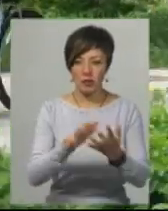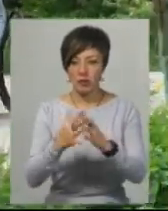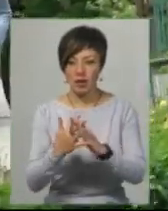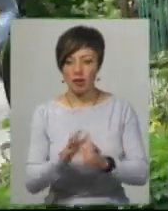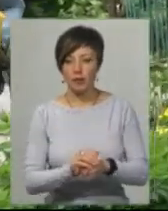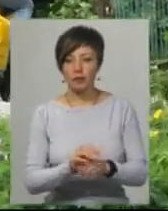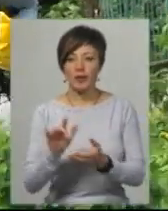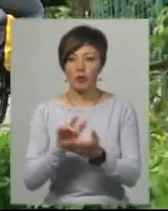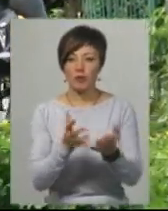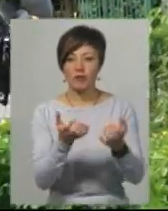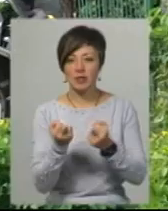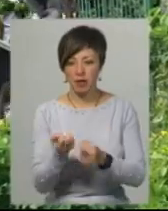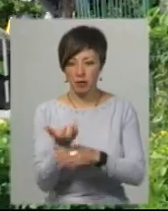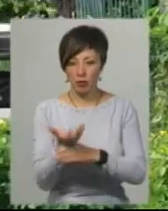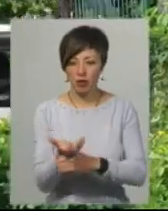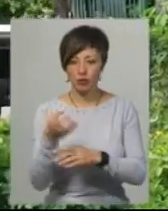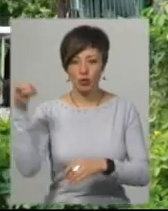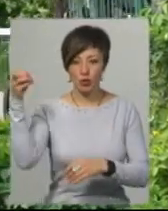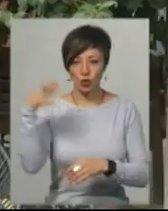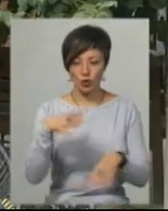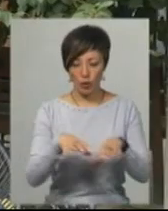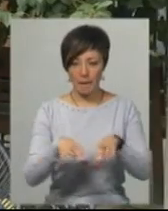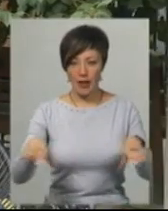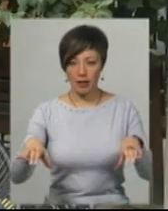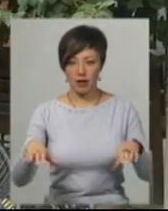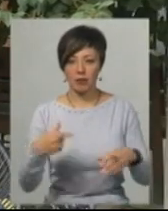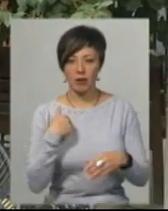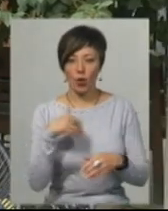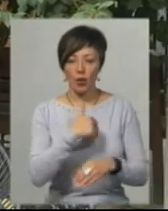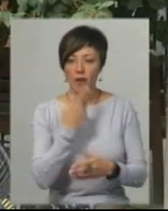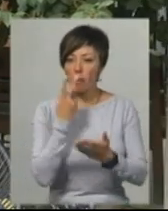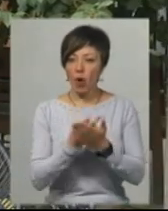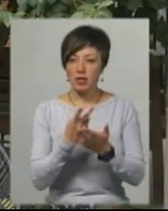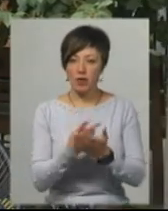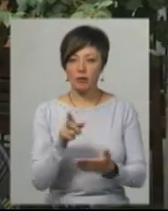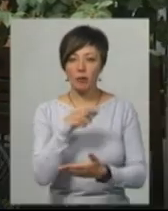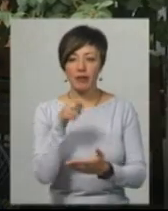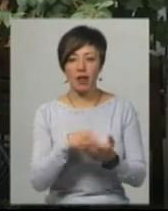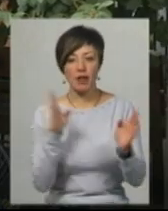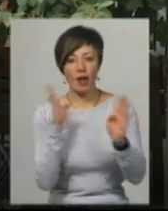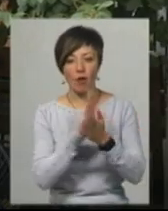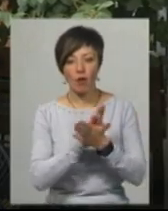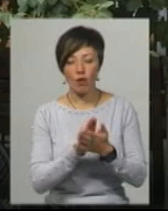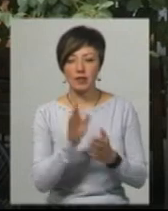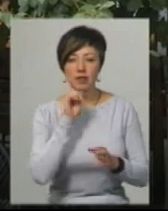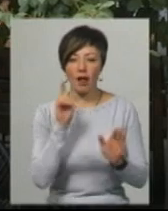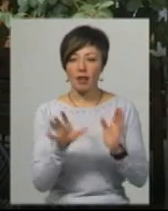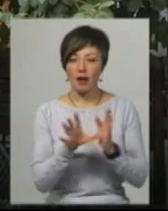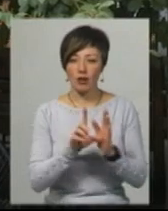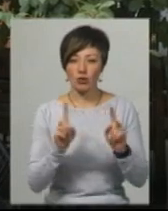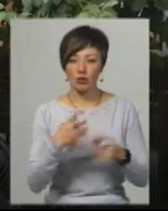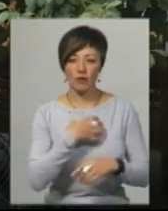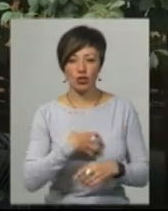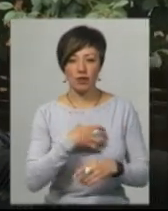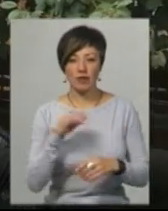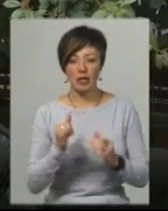мандрівники взяли з собою велопричіп і сонячною панелю. Ми своїм прикладом хотіли показати, що питання екології, зеленої енергетики дуже важливі